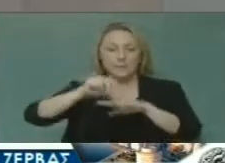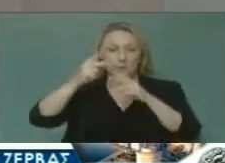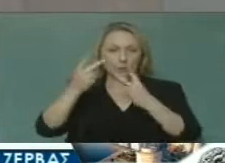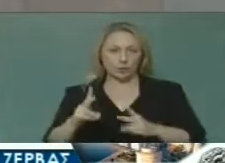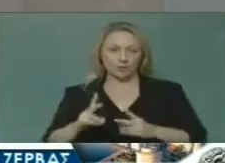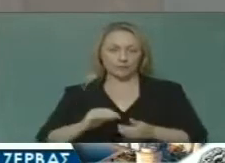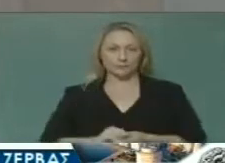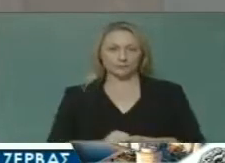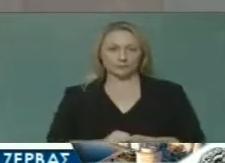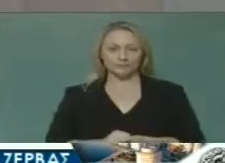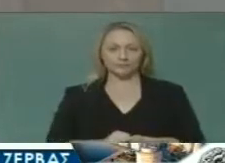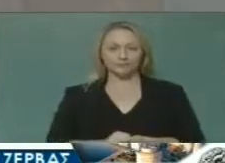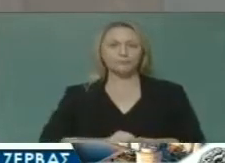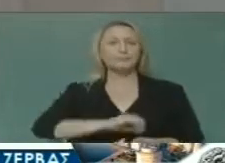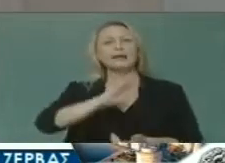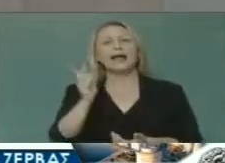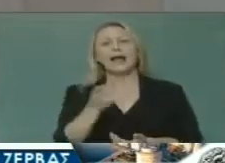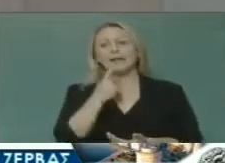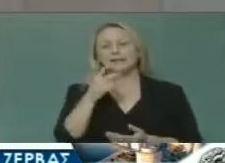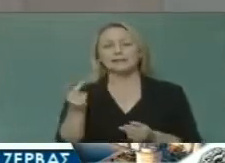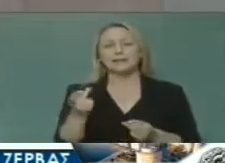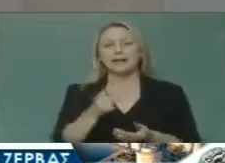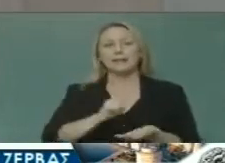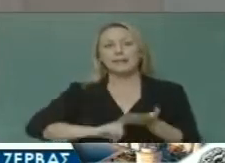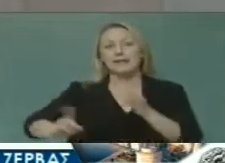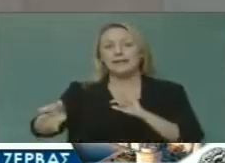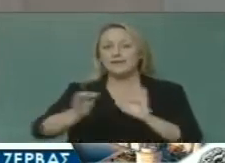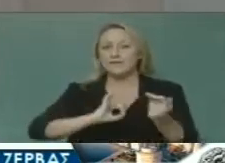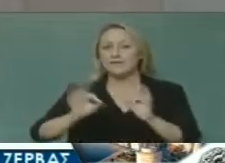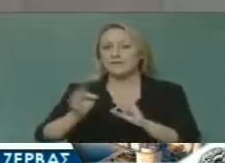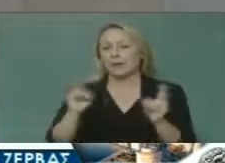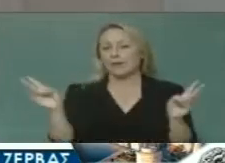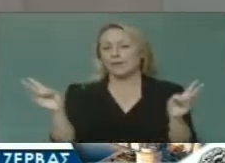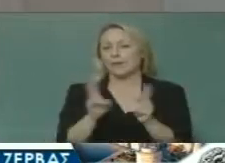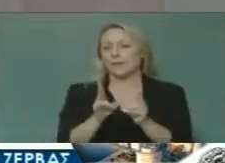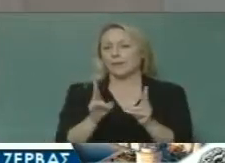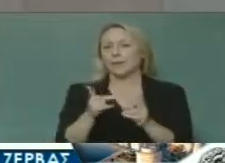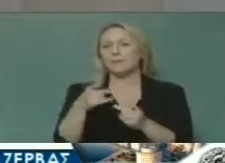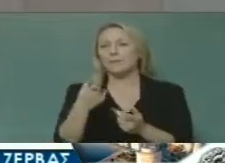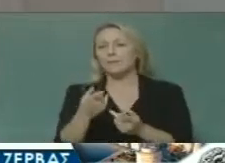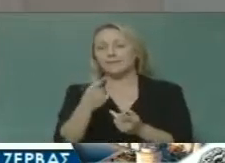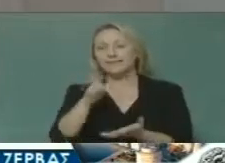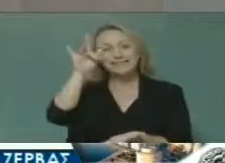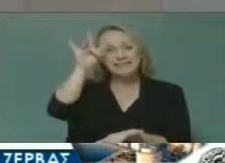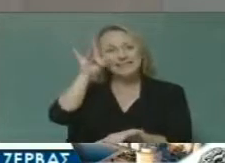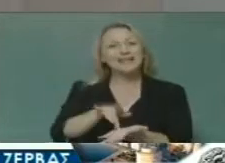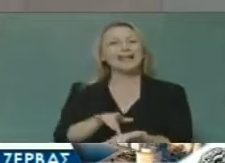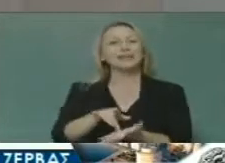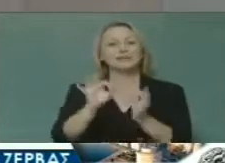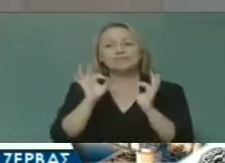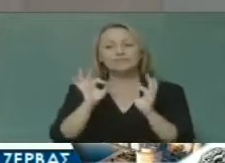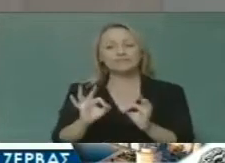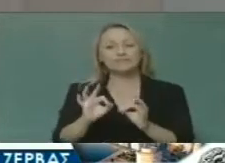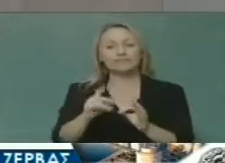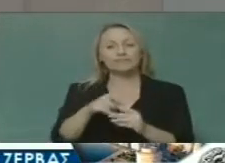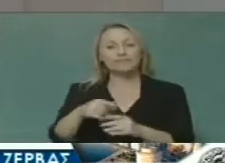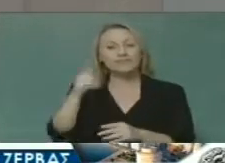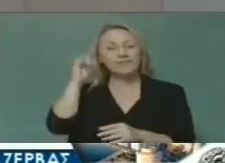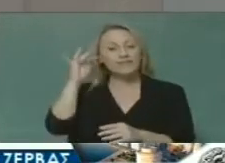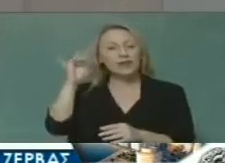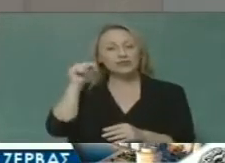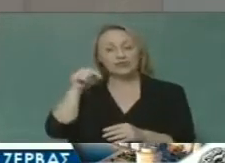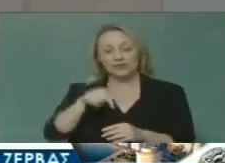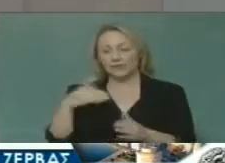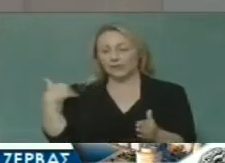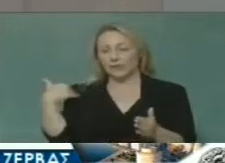μπορούσα με λίγες μόνο λέξεις να περιγράψει την κεντρική ιδέα τον πυρήνα της δικής μας περίοδου και όχι μόνον αυτού